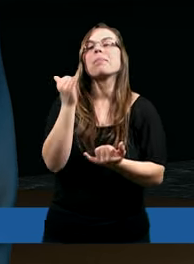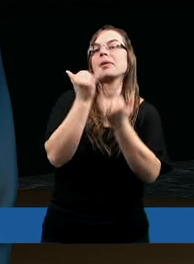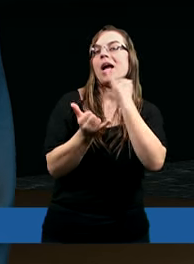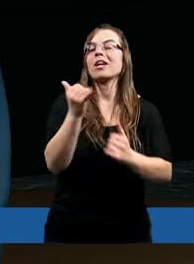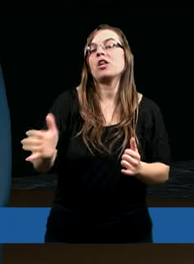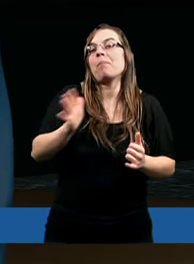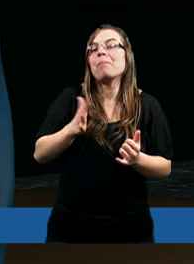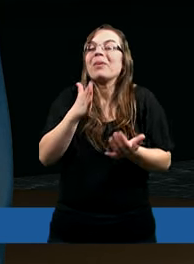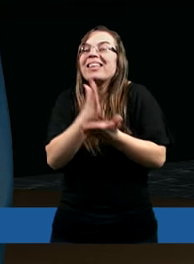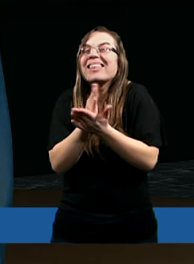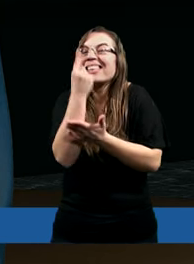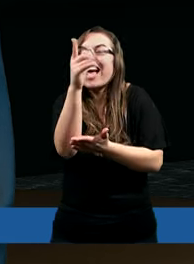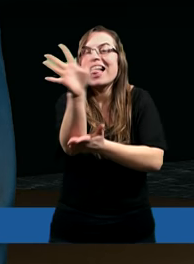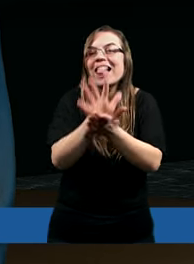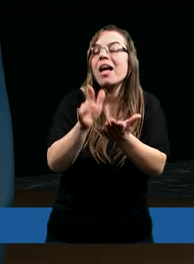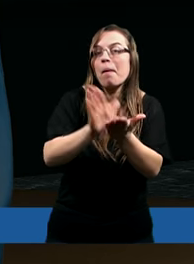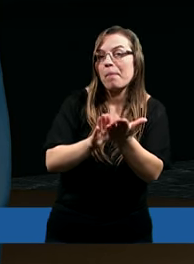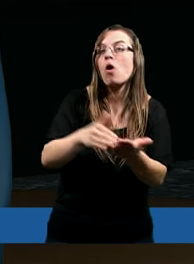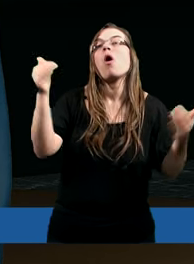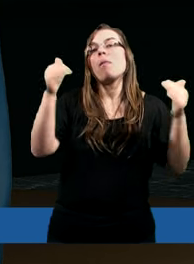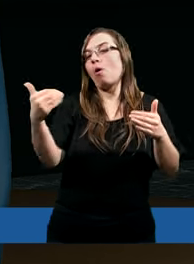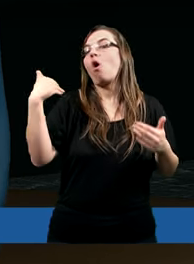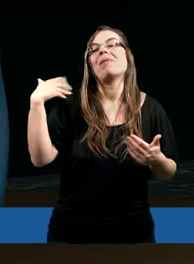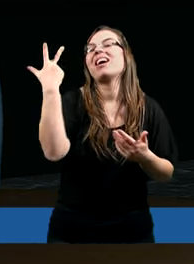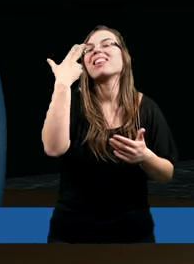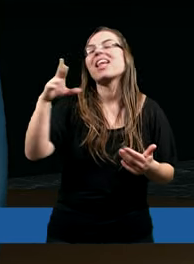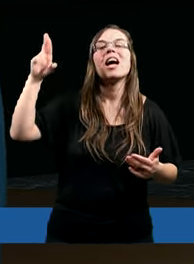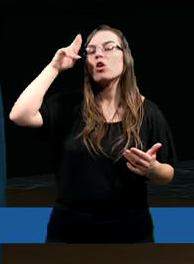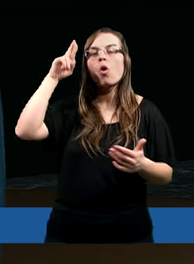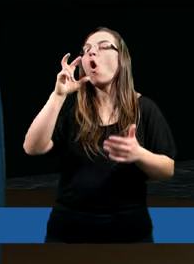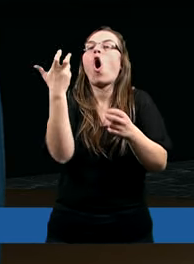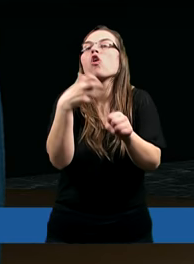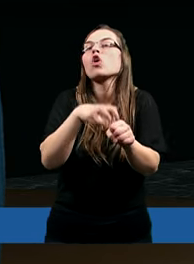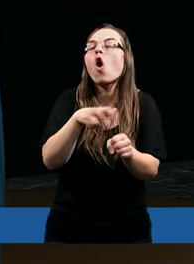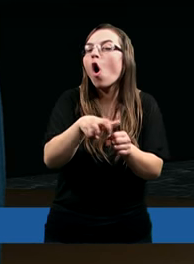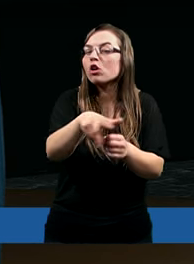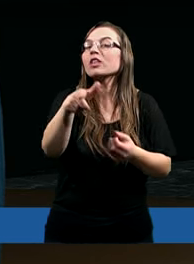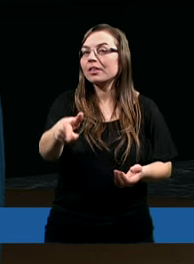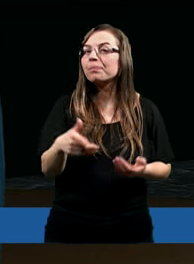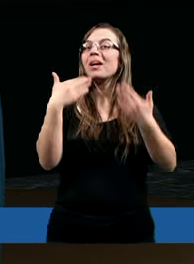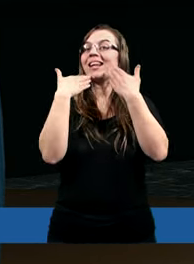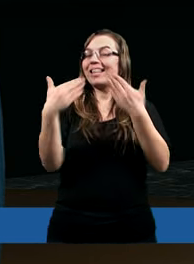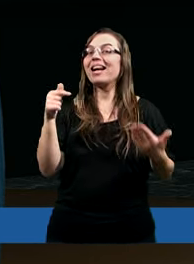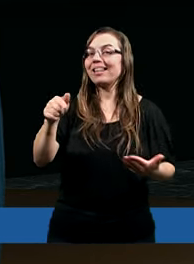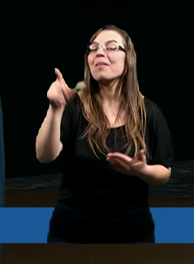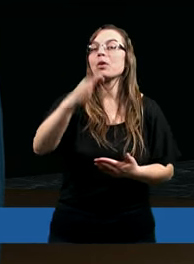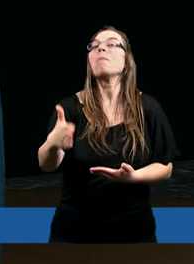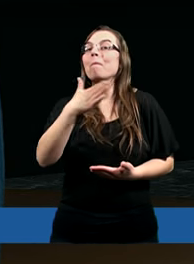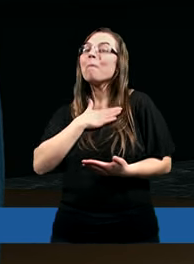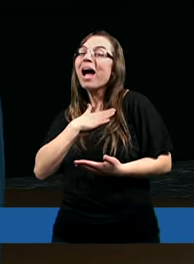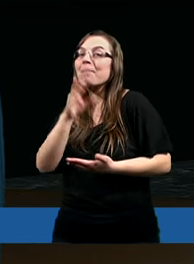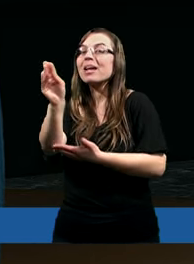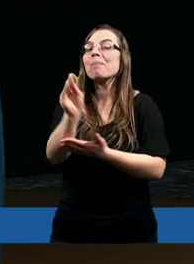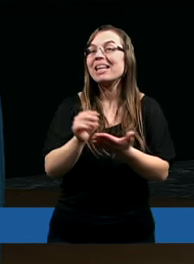mieli tylko ten jeden tekst biblijny, moglibyśmy nie zrozumieć, o co chodzi. Ale dzięki temu, że je mamy,